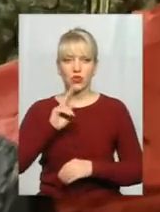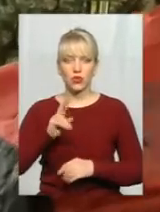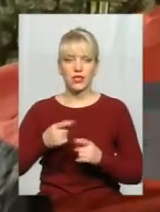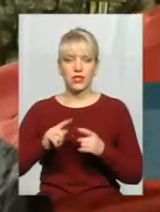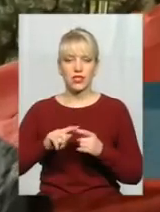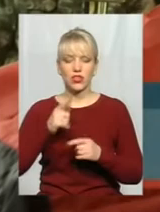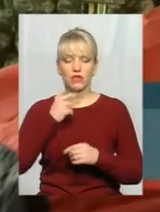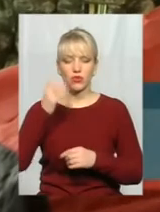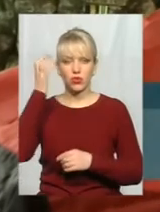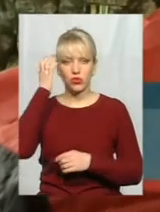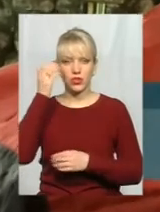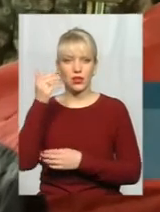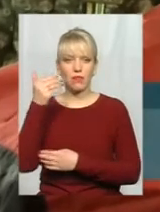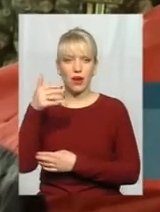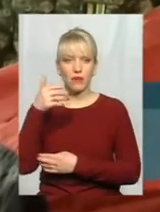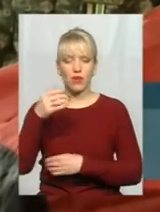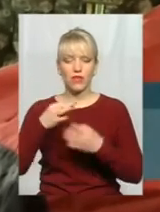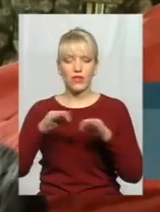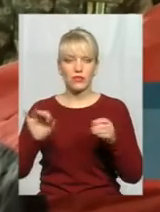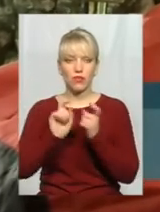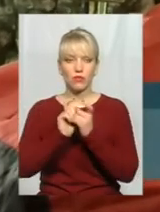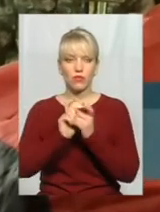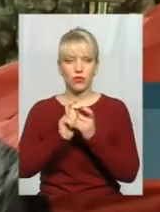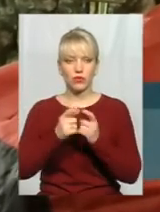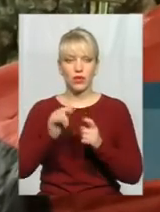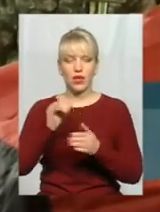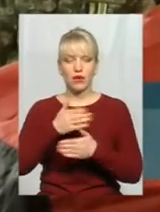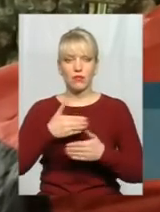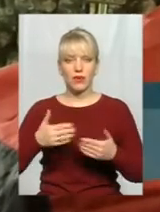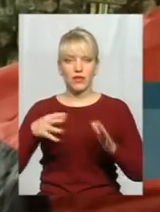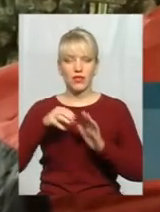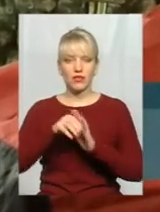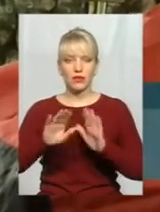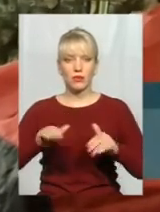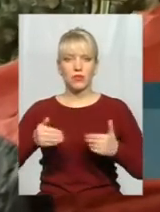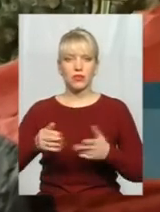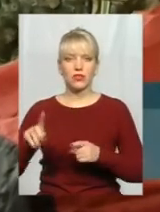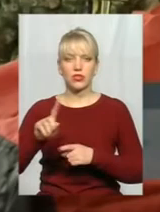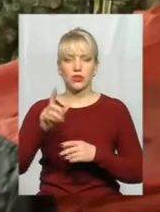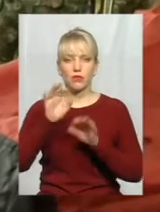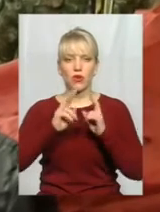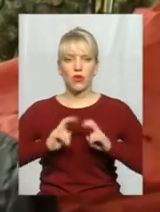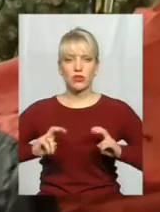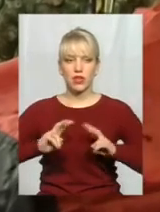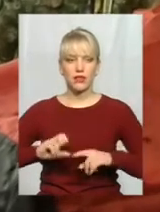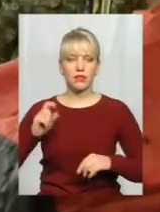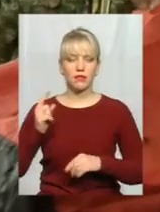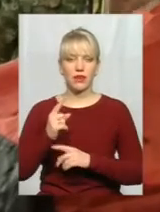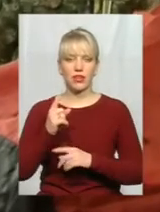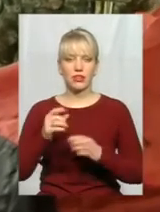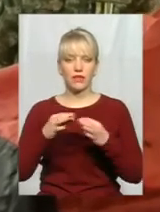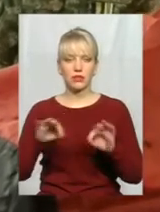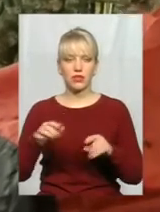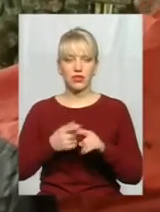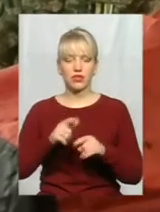-чорний прапор визивленої боротьби. Тому ми і внесли пропозицію, щоб його розглянути першим, відпустити